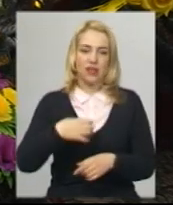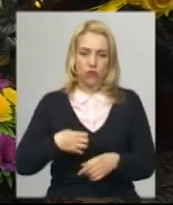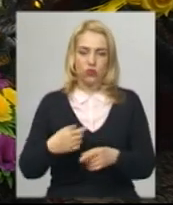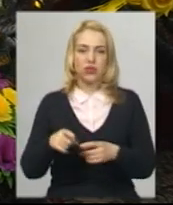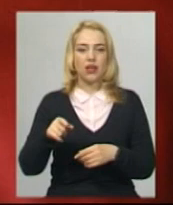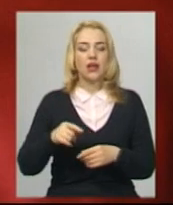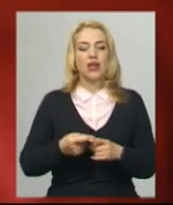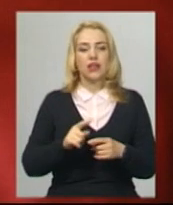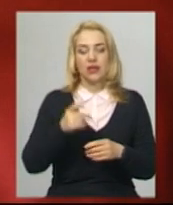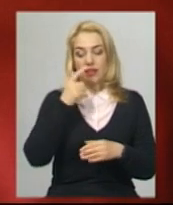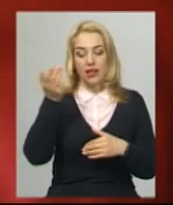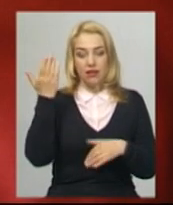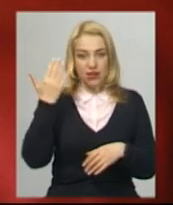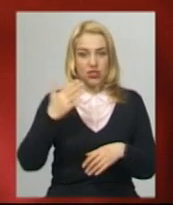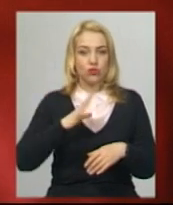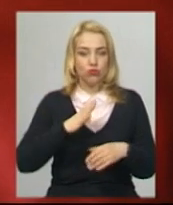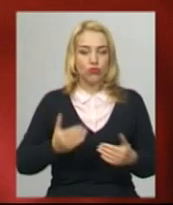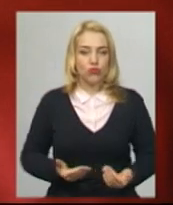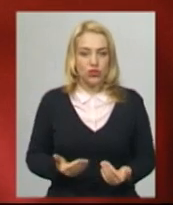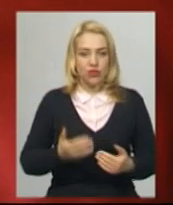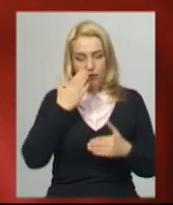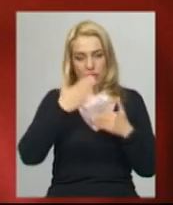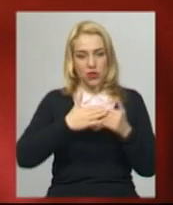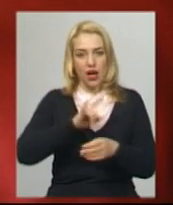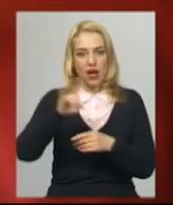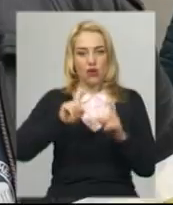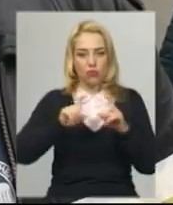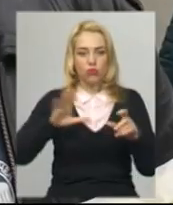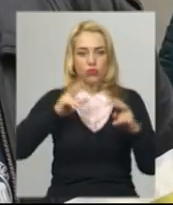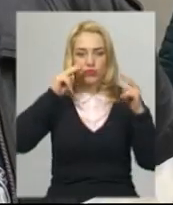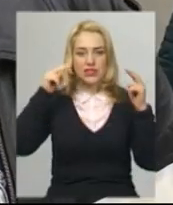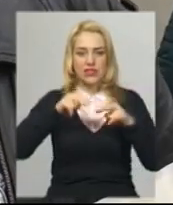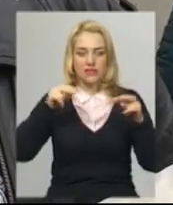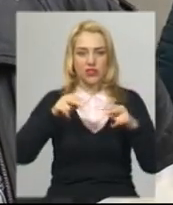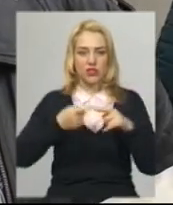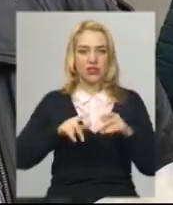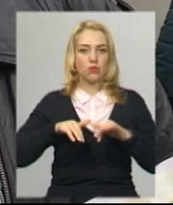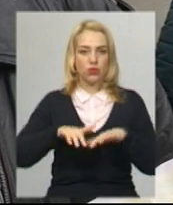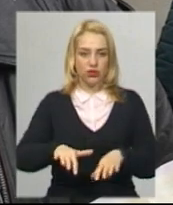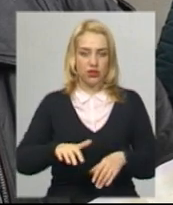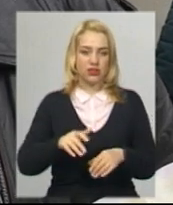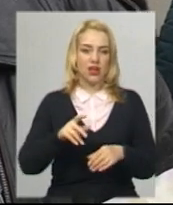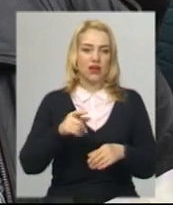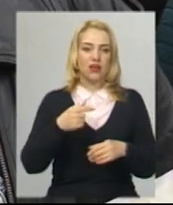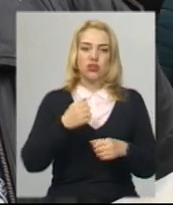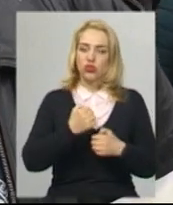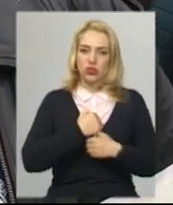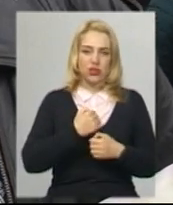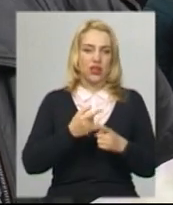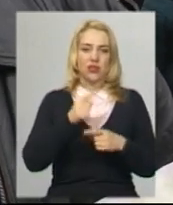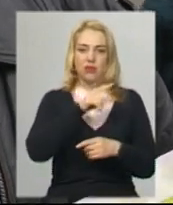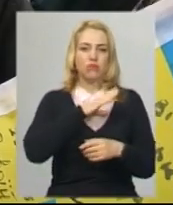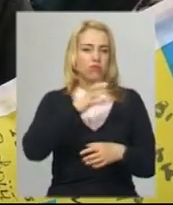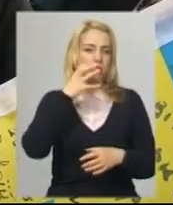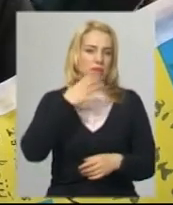жив неподалік Луганського аеропорту і був свідком подій 2014 року. Шкода звісна, серце розривається. Там пекло